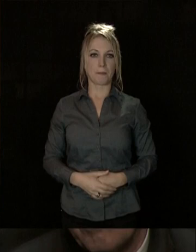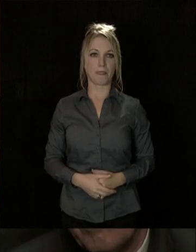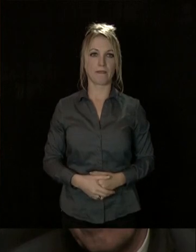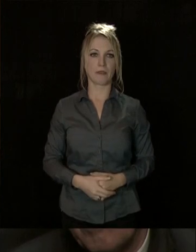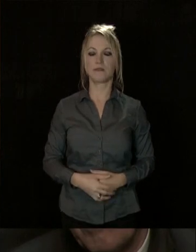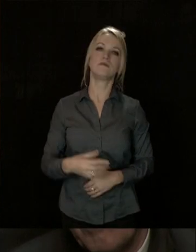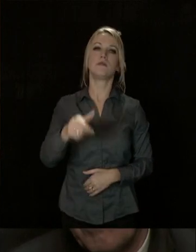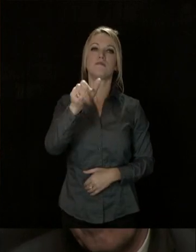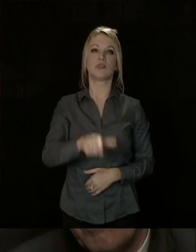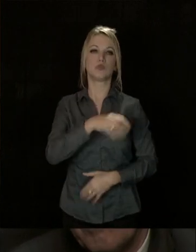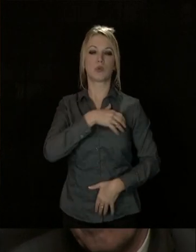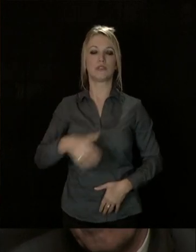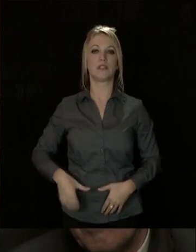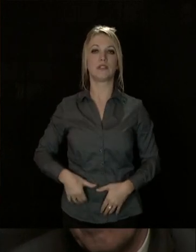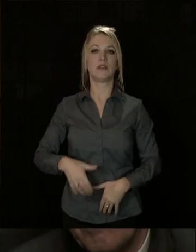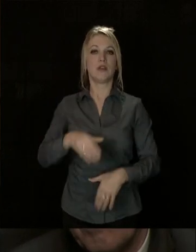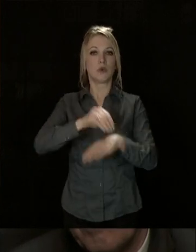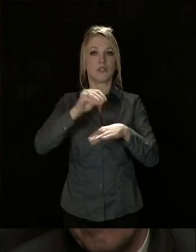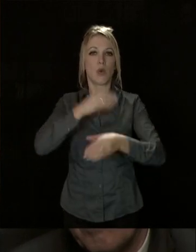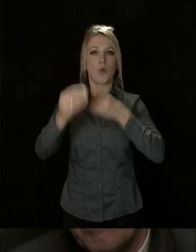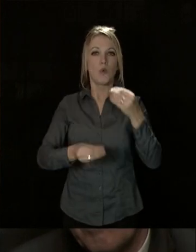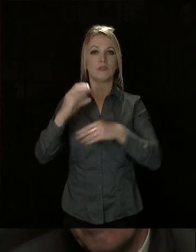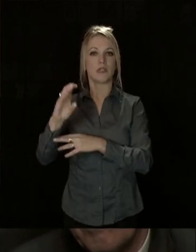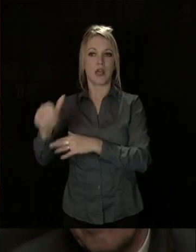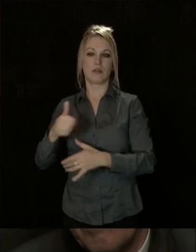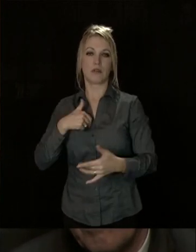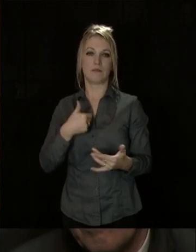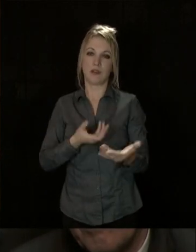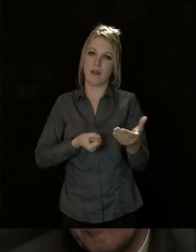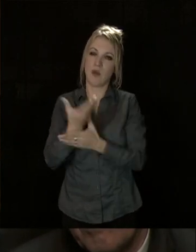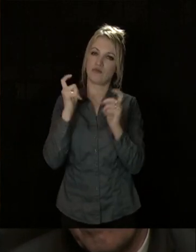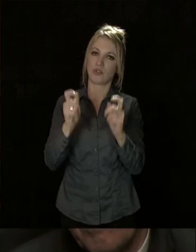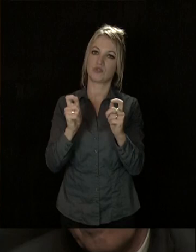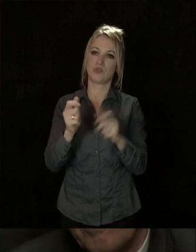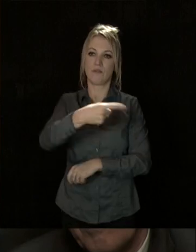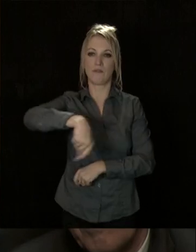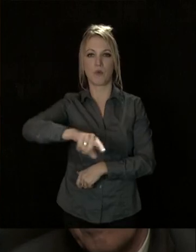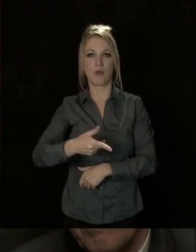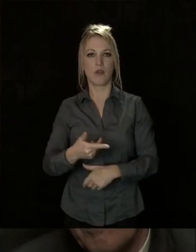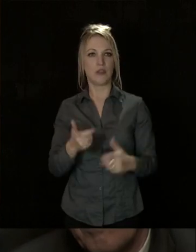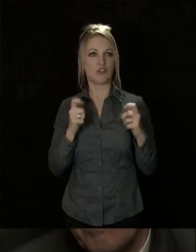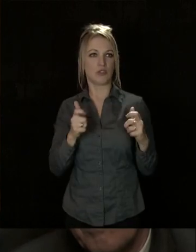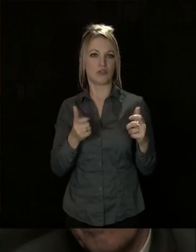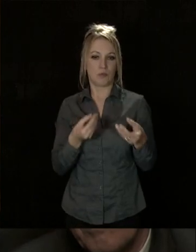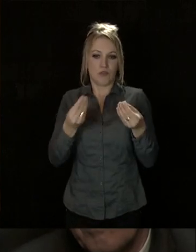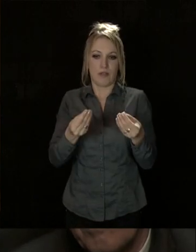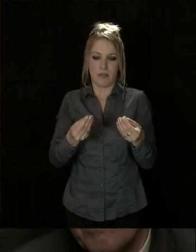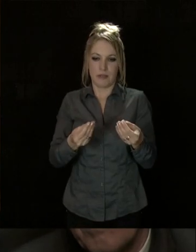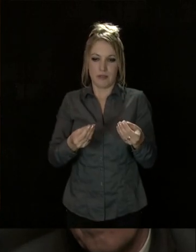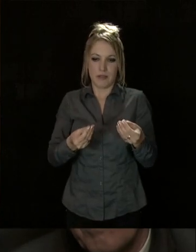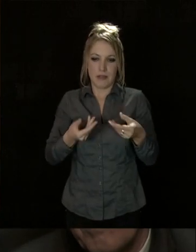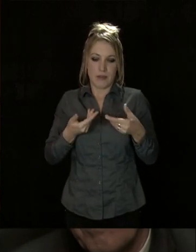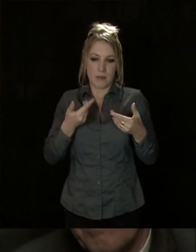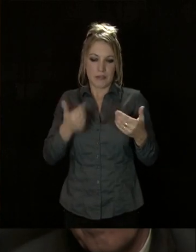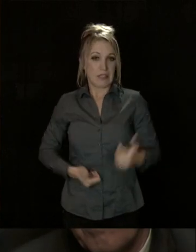conseillers municipaux et conseillers communautaires, je redis que c'est une chance, un privilège que de servir sa ville. C'est une